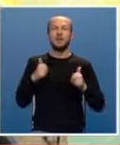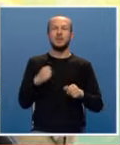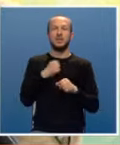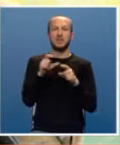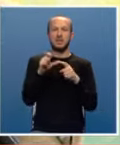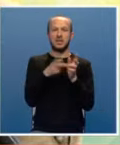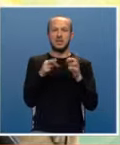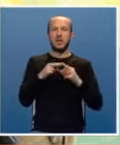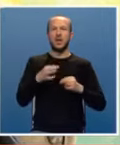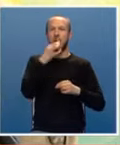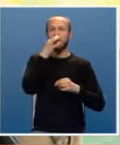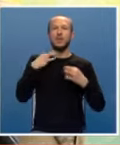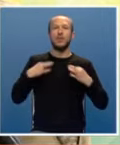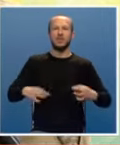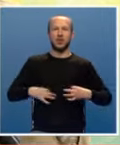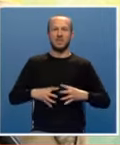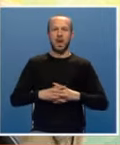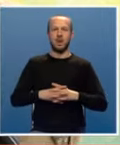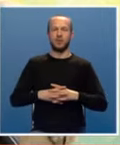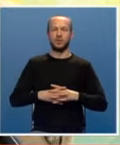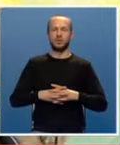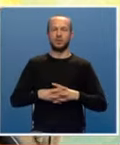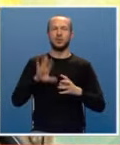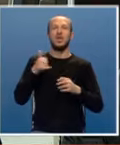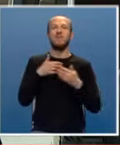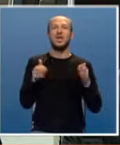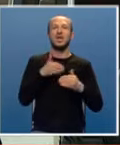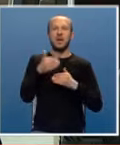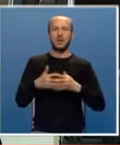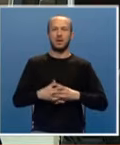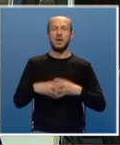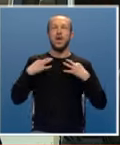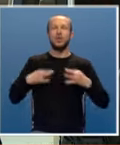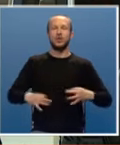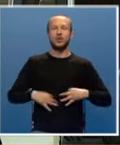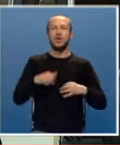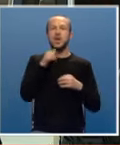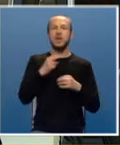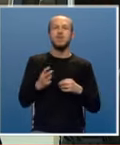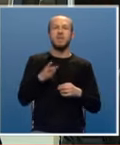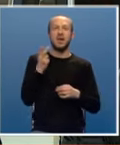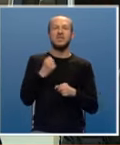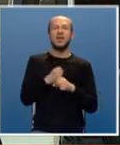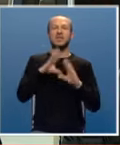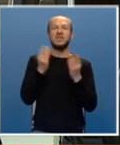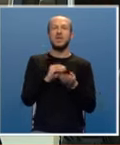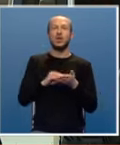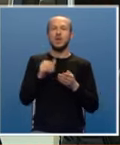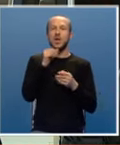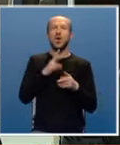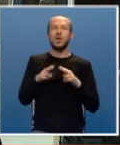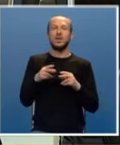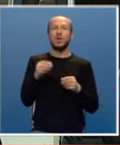u Srni pitanje profesionalizma i to je jedan ogroman napredak. Profesionalan i marljiv rad svih novinara i urednika